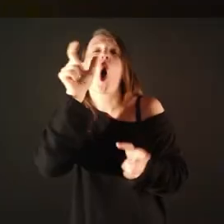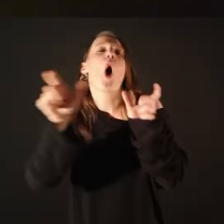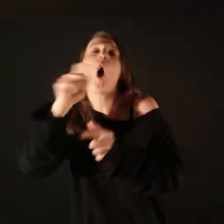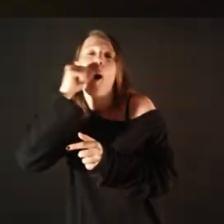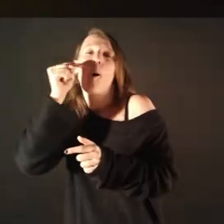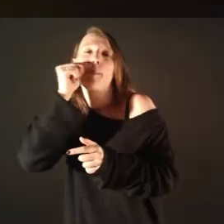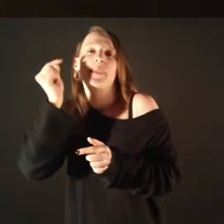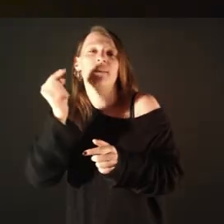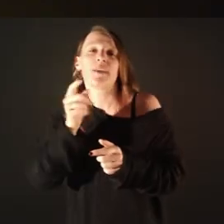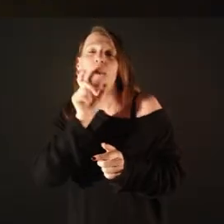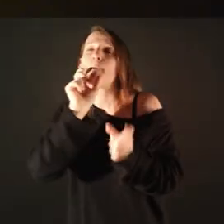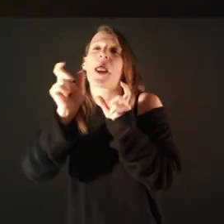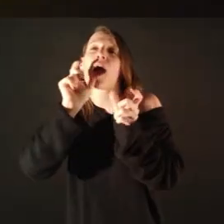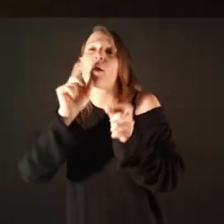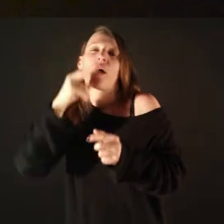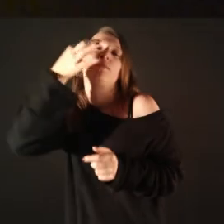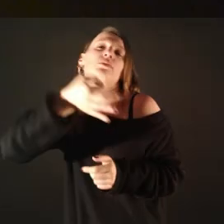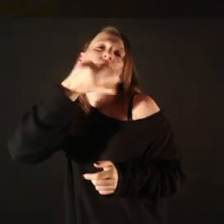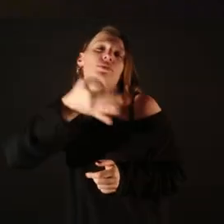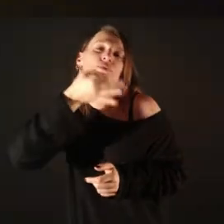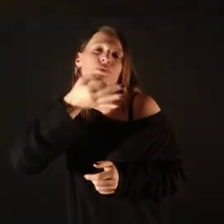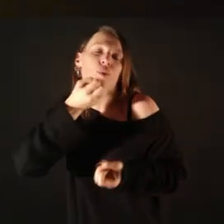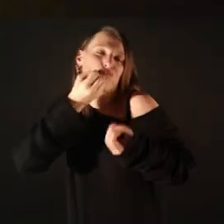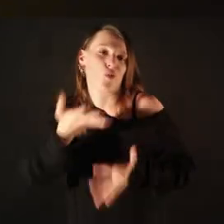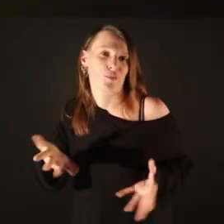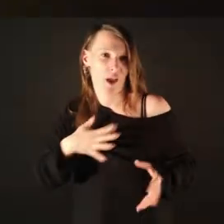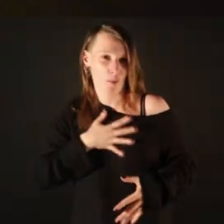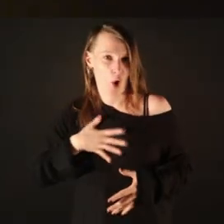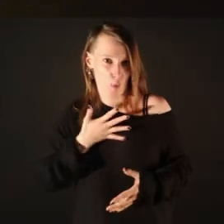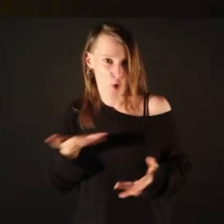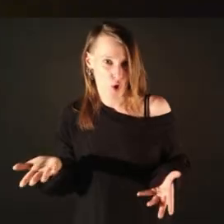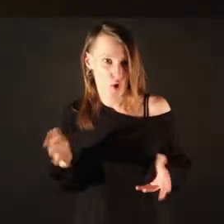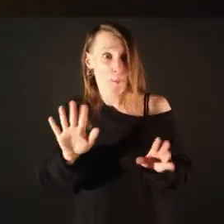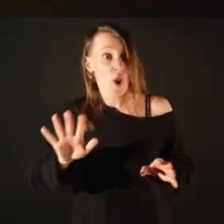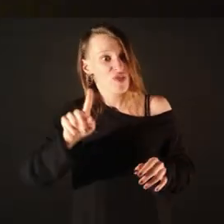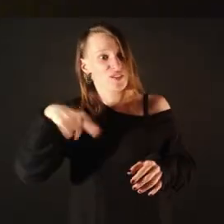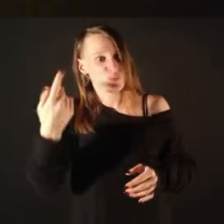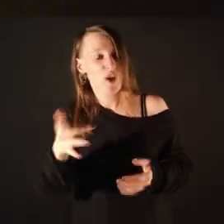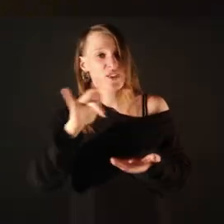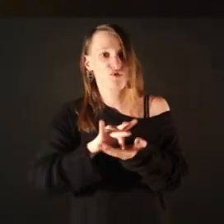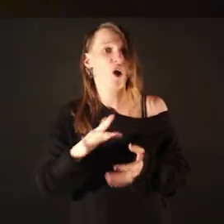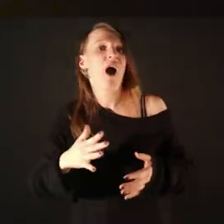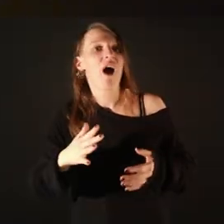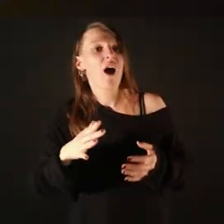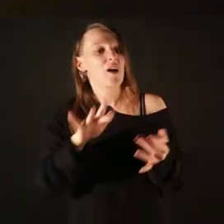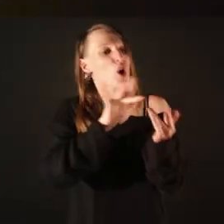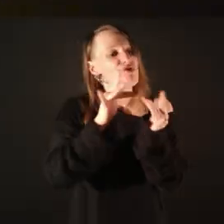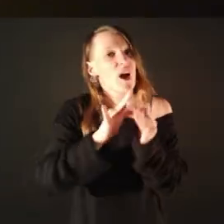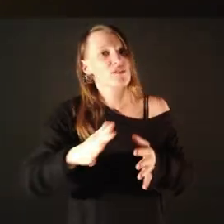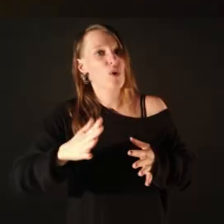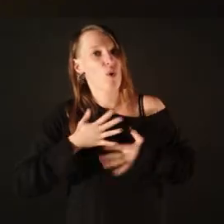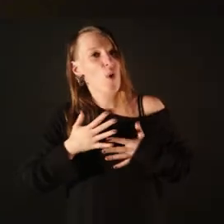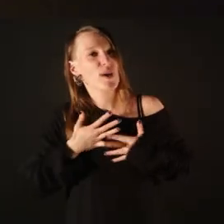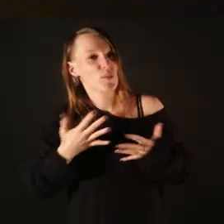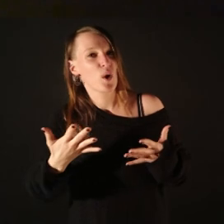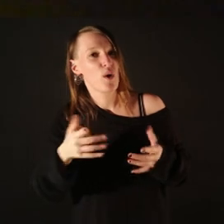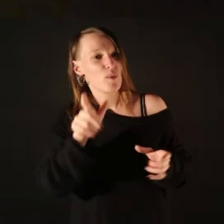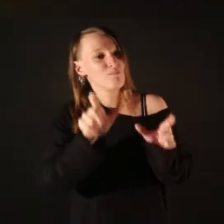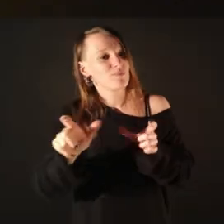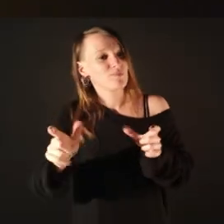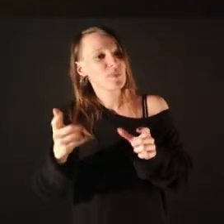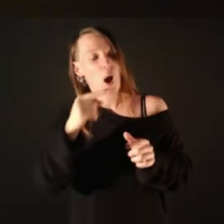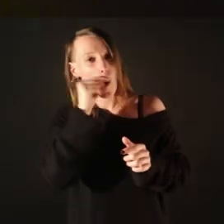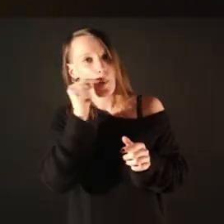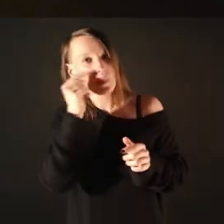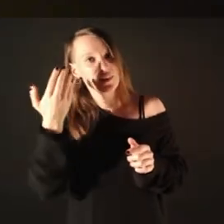paraula i des del discurs polític, no? En canvi, des de posar el contacte, des de posar la mirada, des de posar el cos, és quan realment comença a